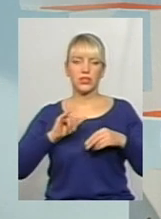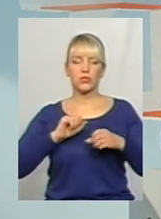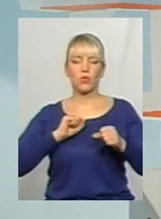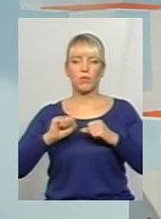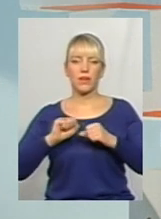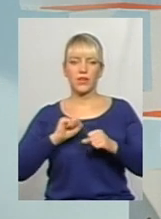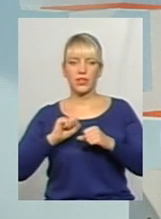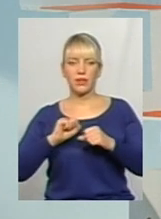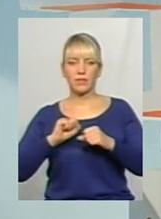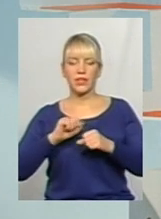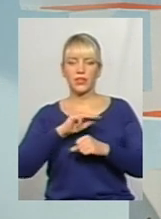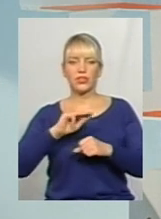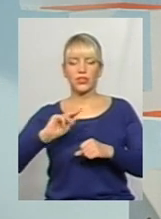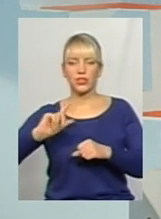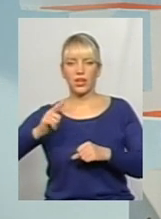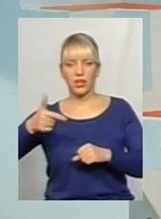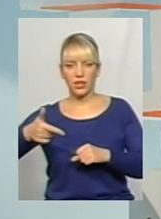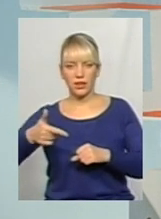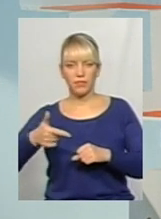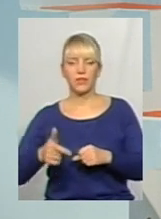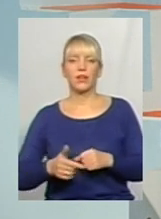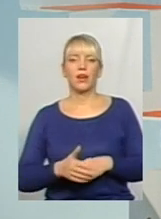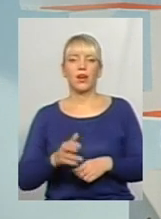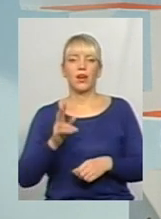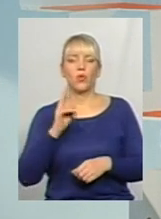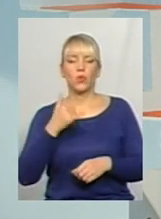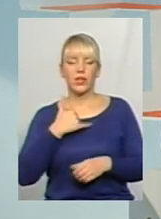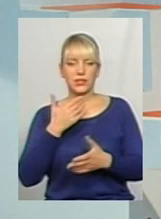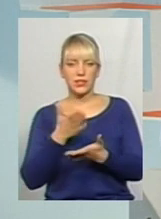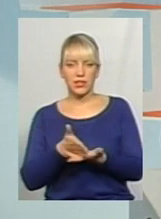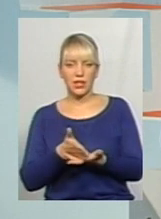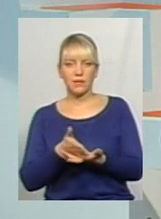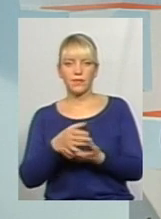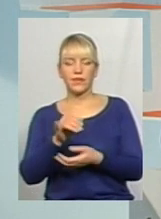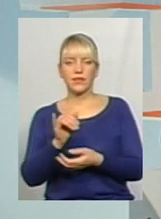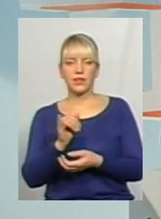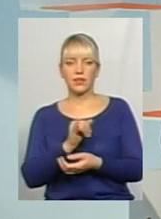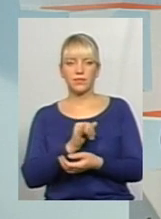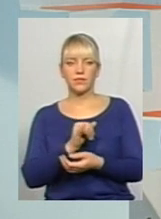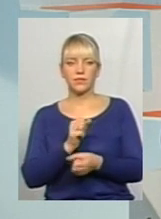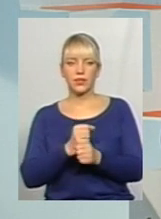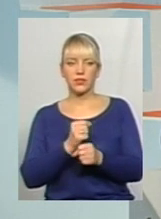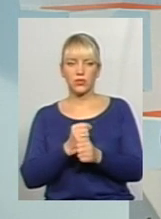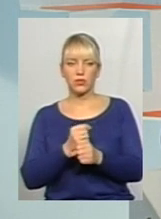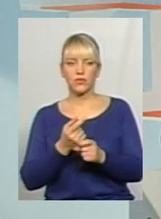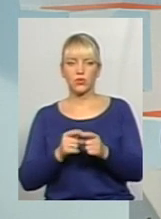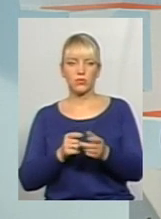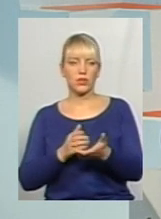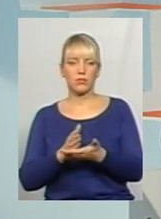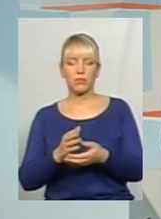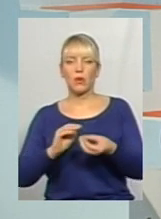житлово-комунального господарства в нас є, і працюємо в даних напрямках.